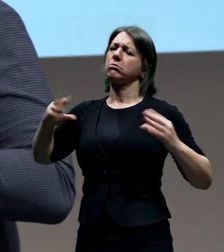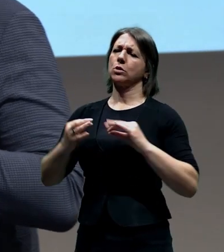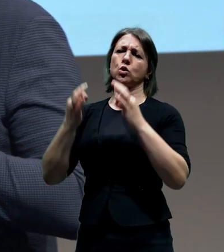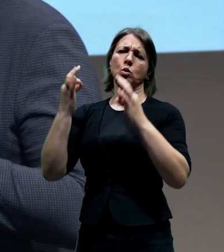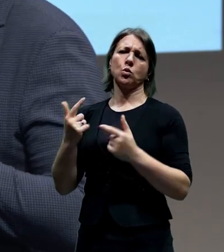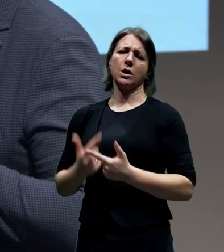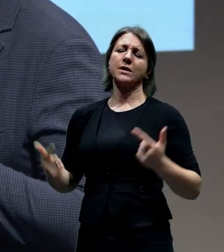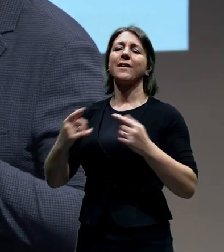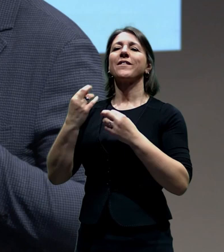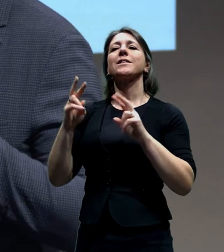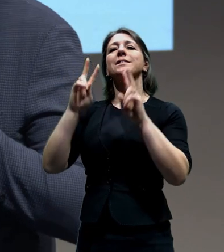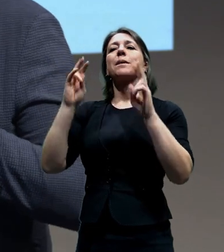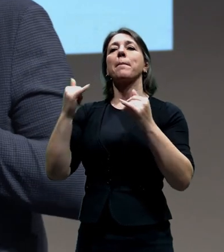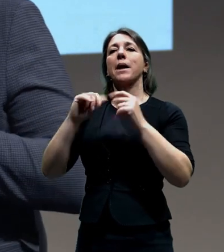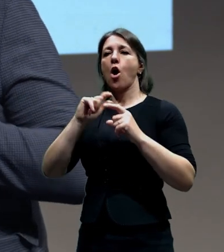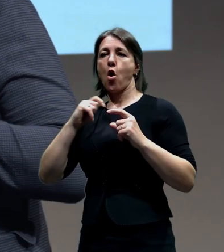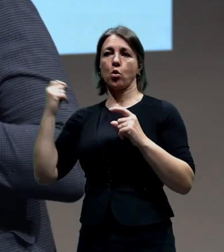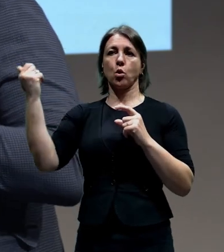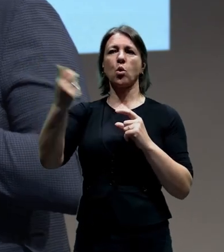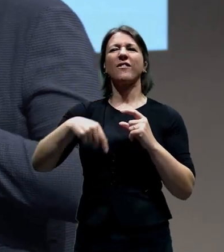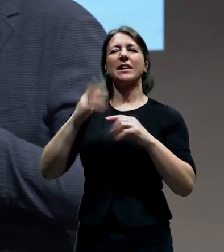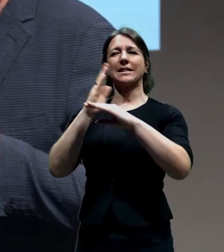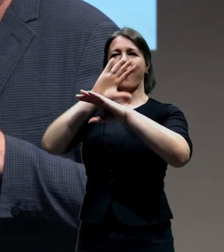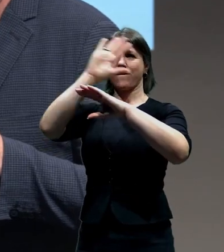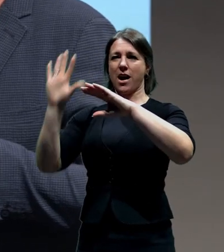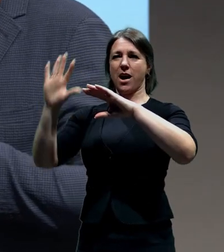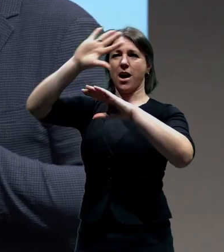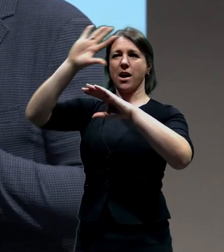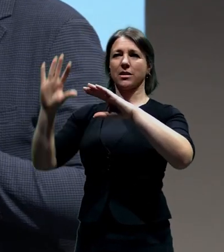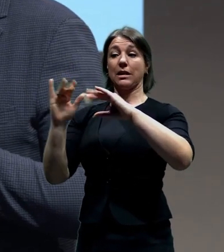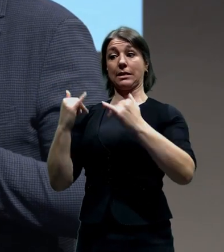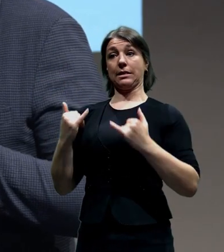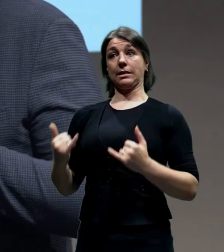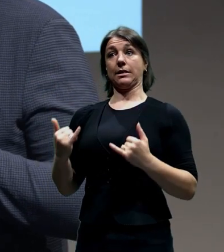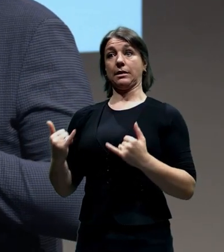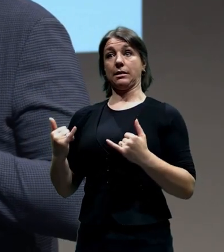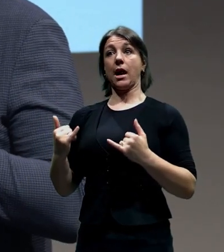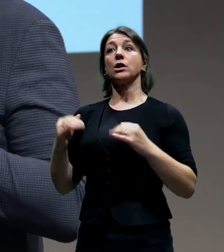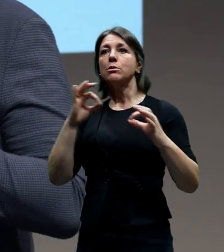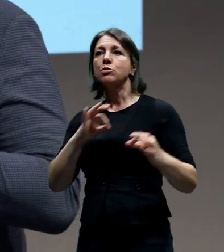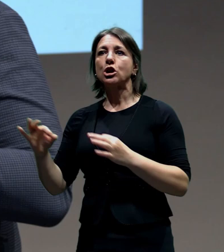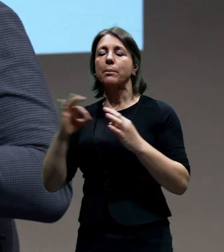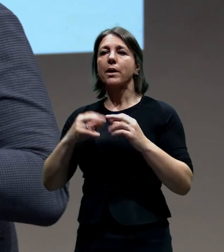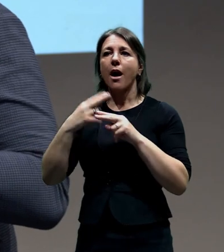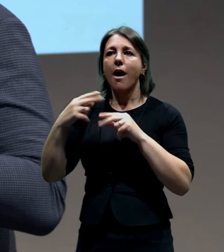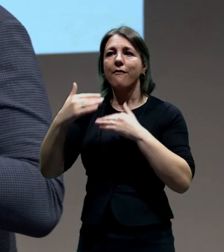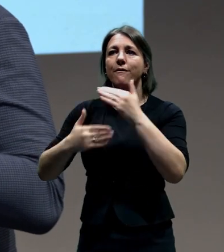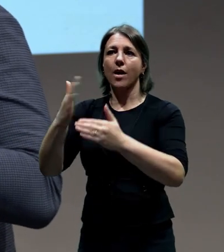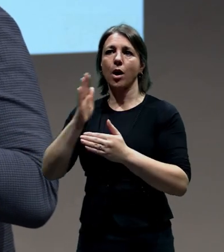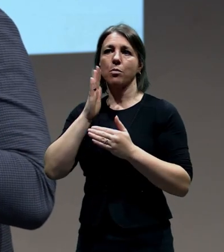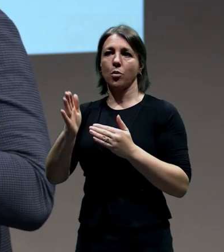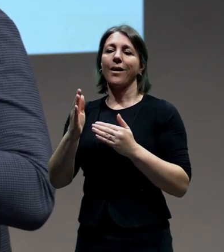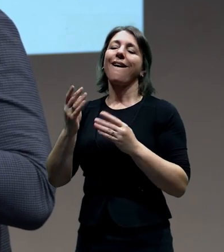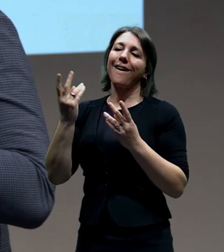o Pražském okruhu, zejména o jeho severní části, která je v současné době také v přípravě, byť o pozadí, než